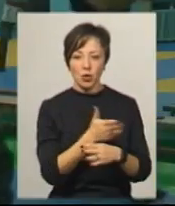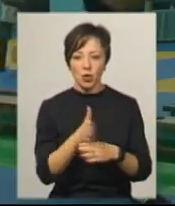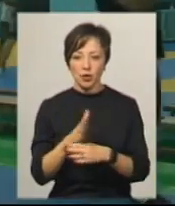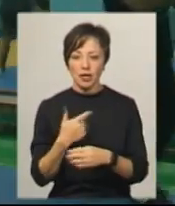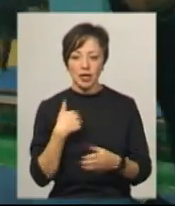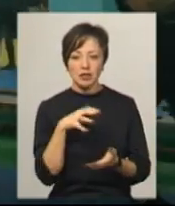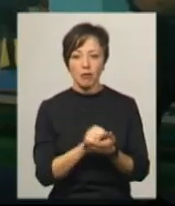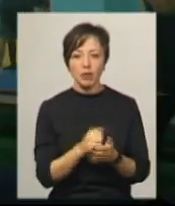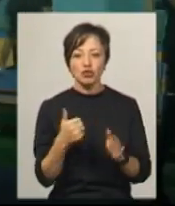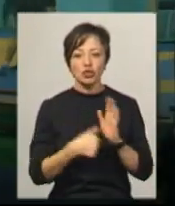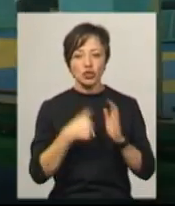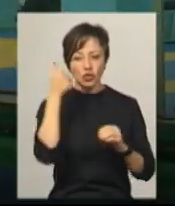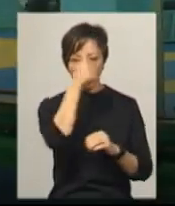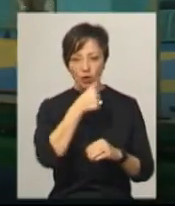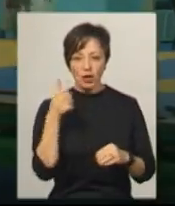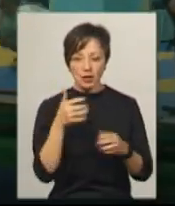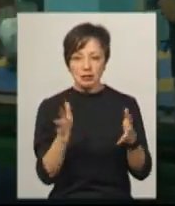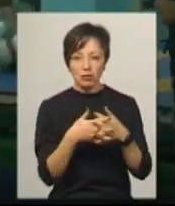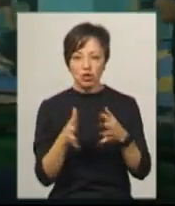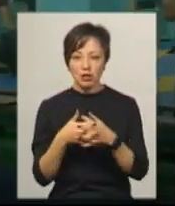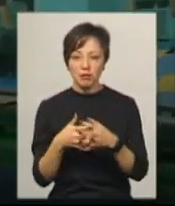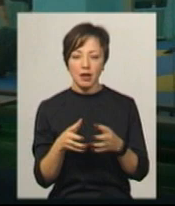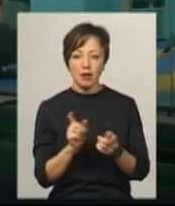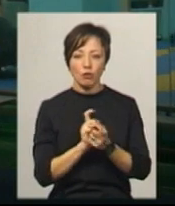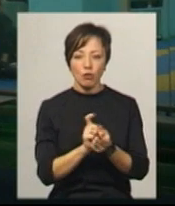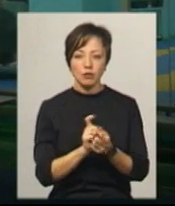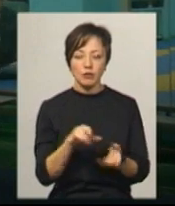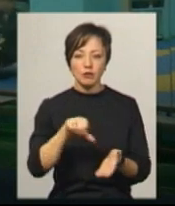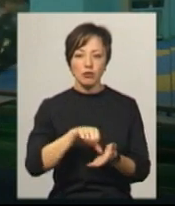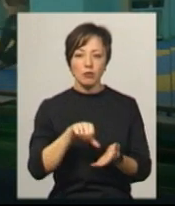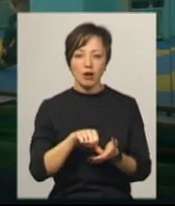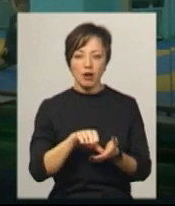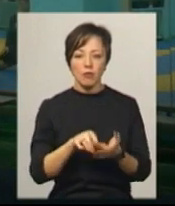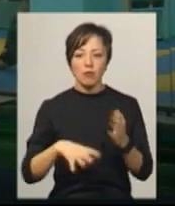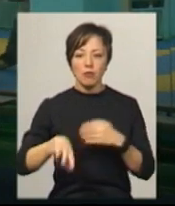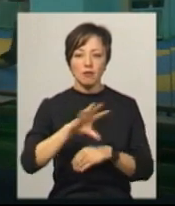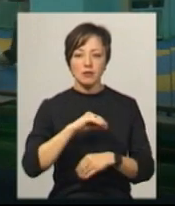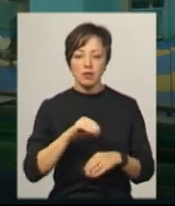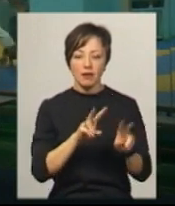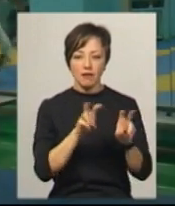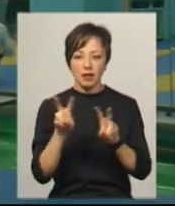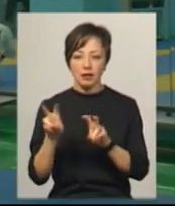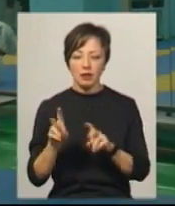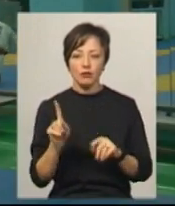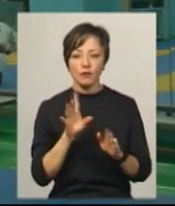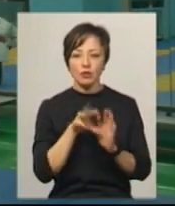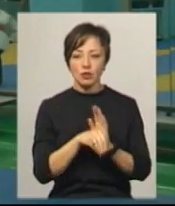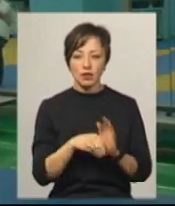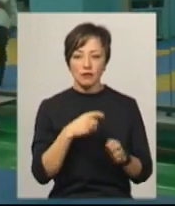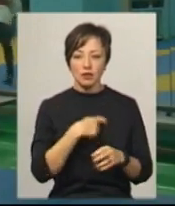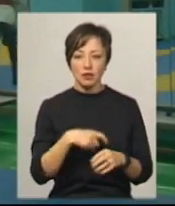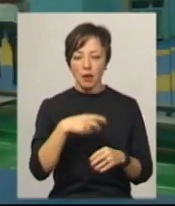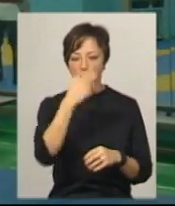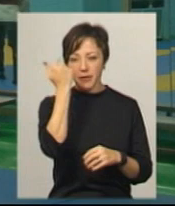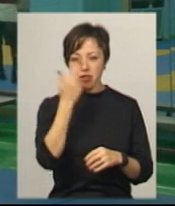хлопець. Я вже займаюся шість років змішаними єдиноборствами і виступаю по всіх видах. Що включається? Бразильський